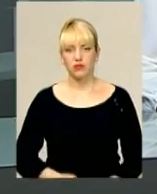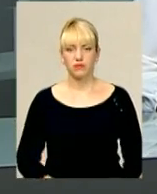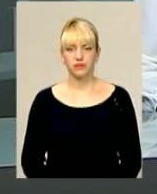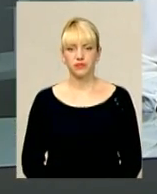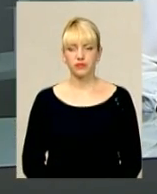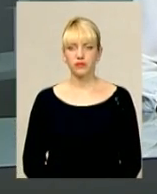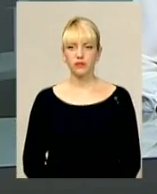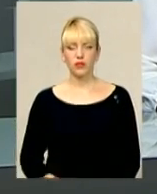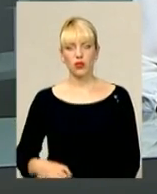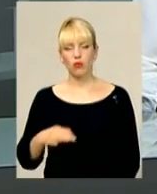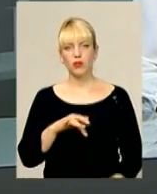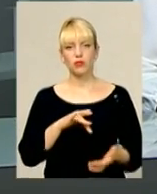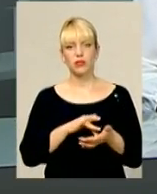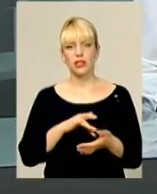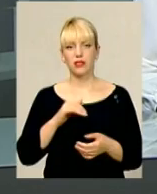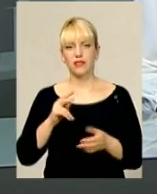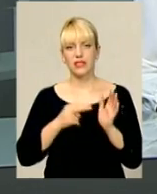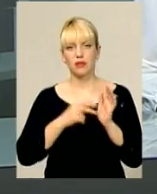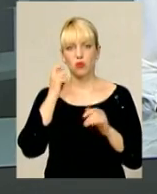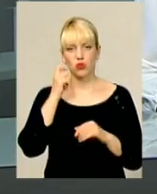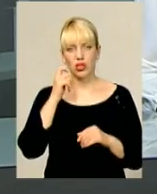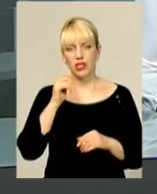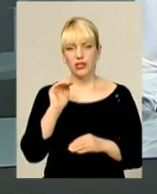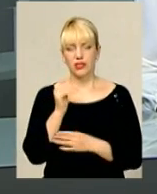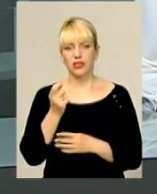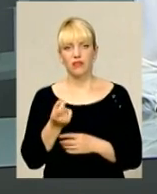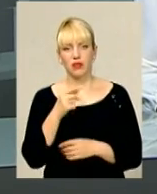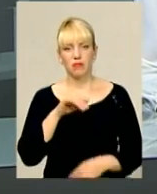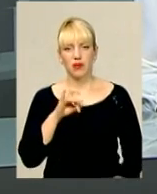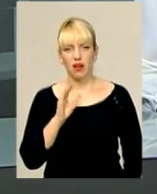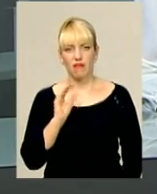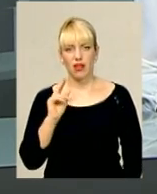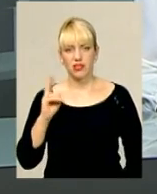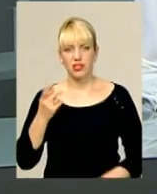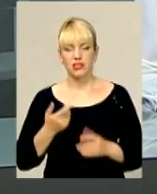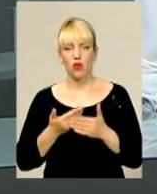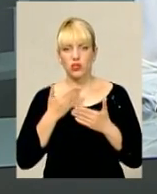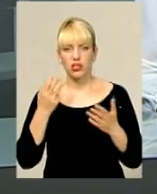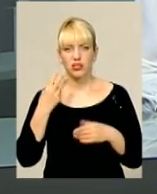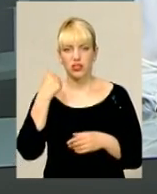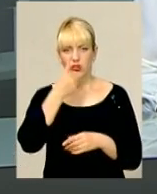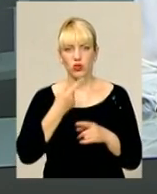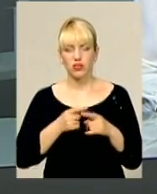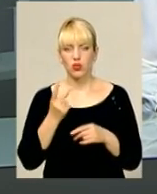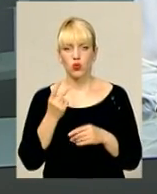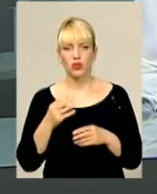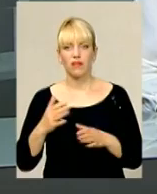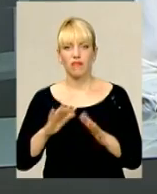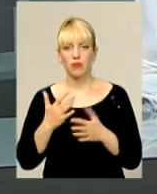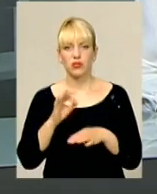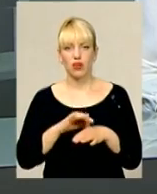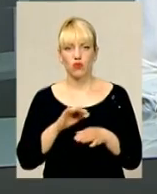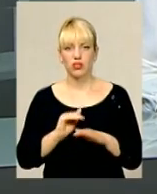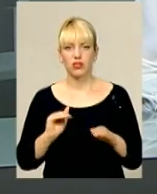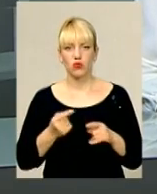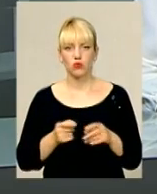В обласному центрі 7-річної дитини виявили правець. За останні 30 років в області це другий випадок захворювання у дітей на